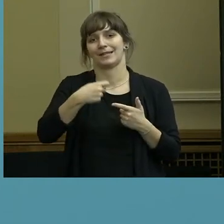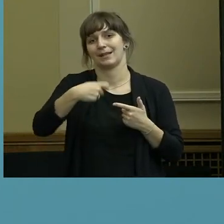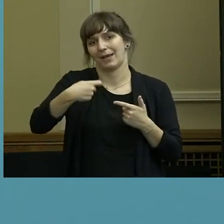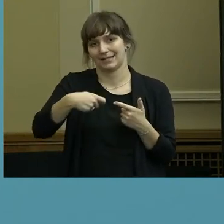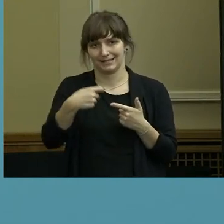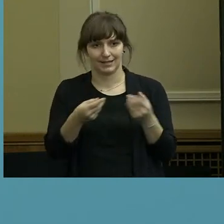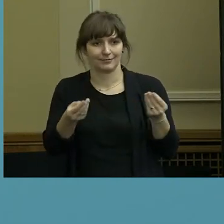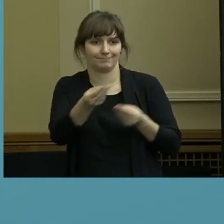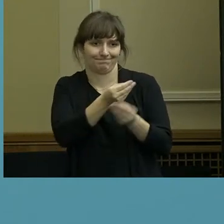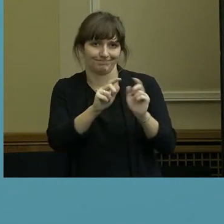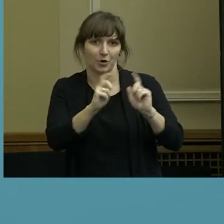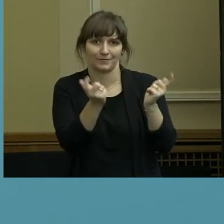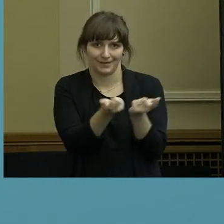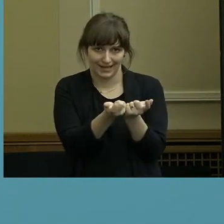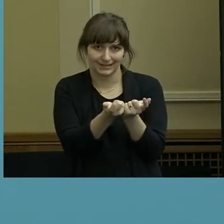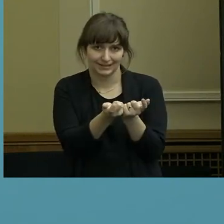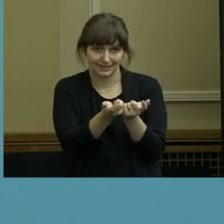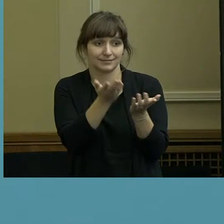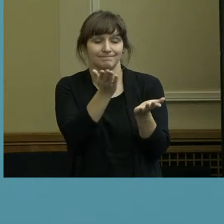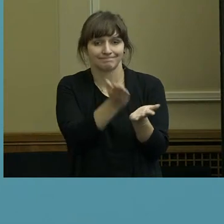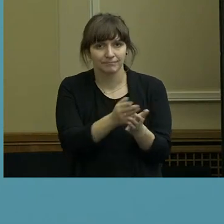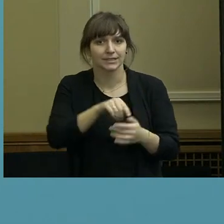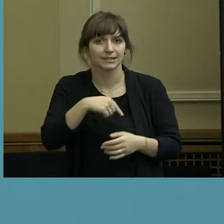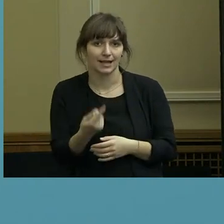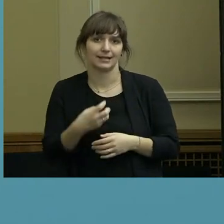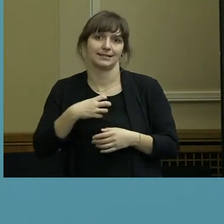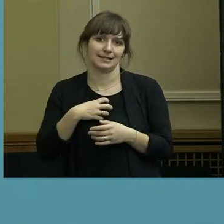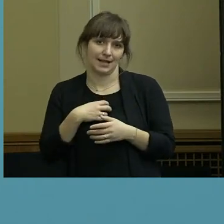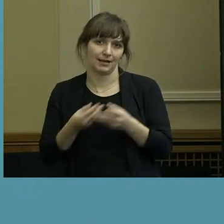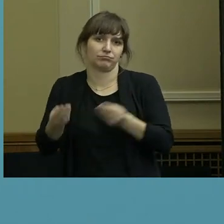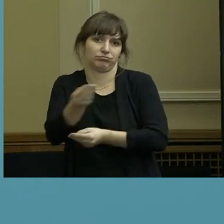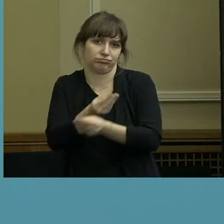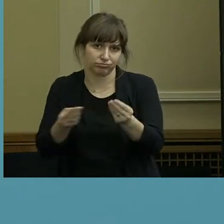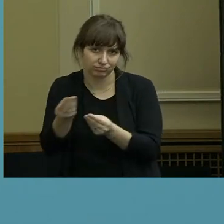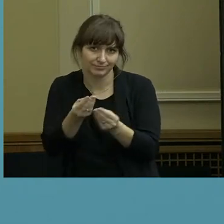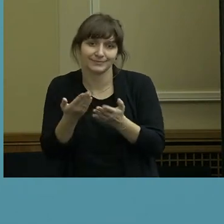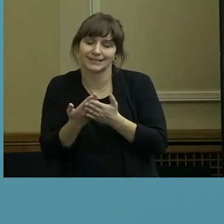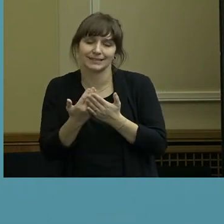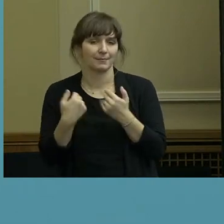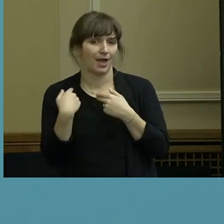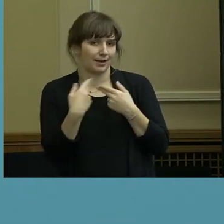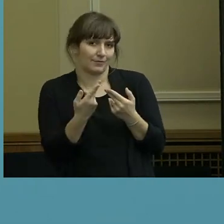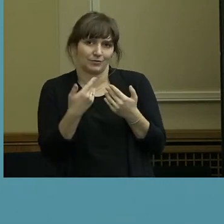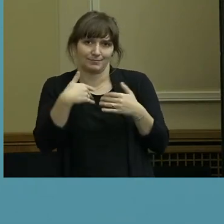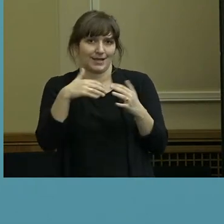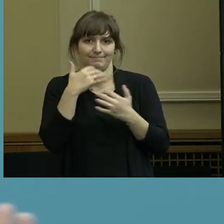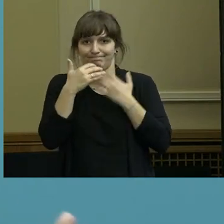sich zusammenschließen. Und da bitte ich einfach um Verständnis, dass wir da noch nicht viel zu sagen können.